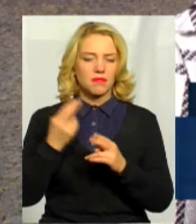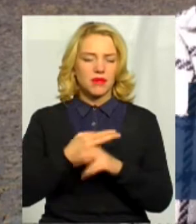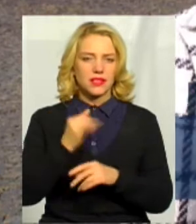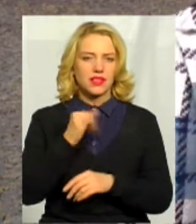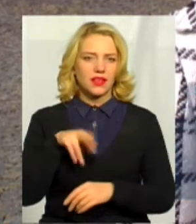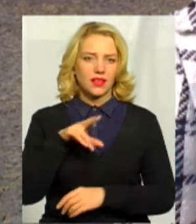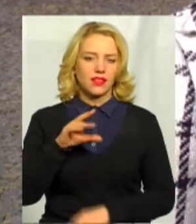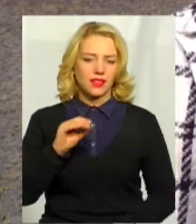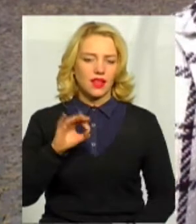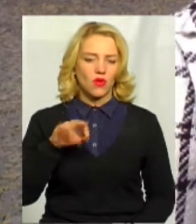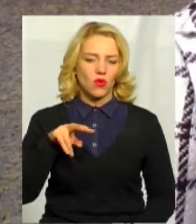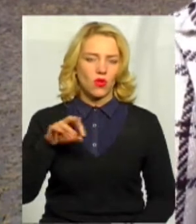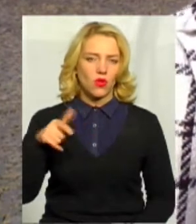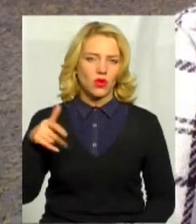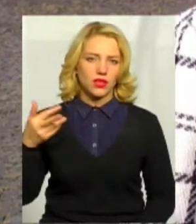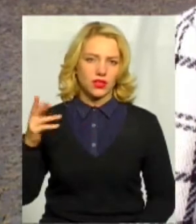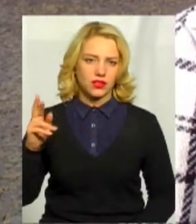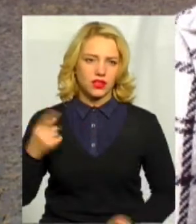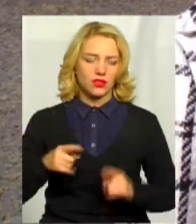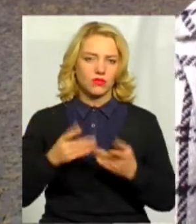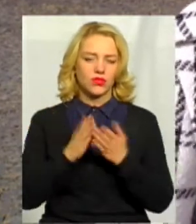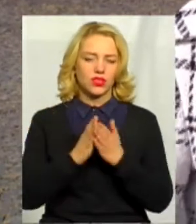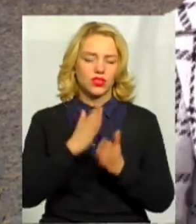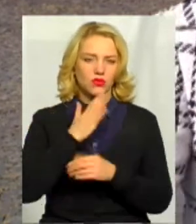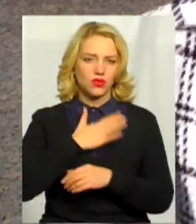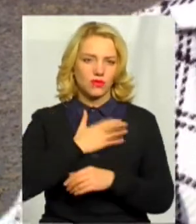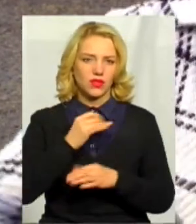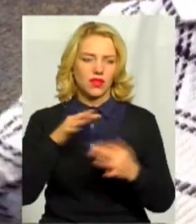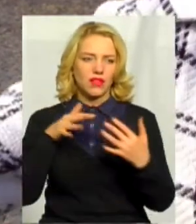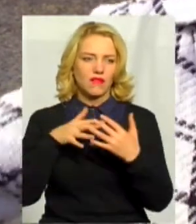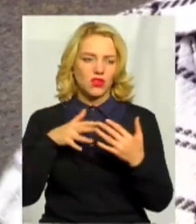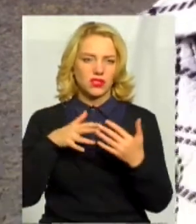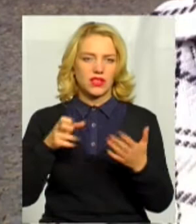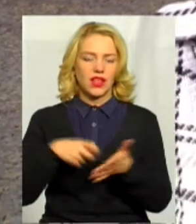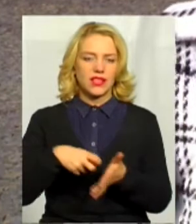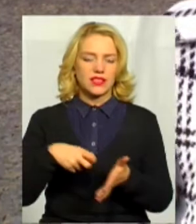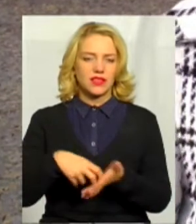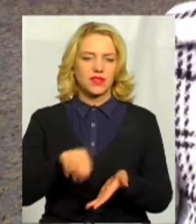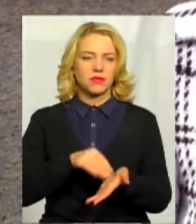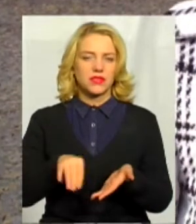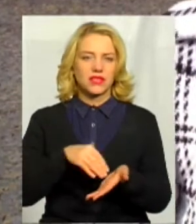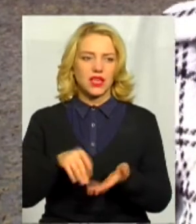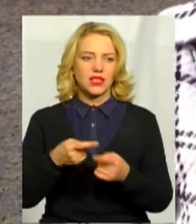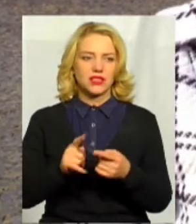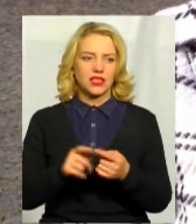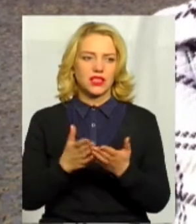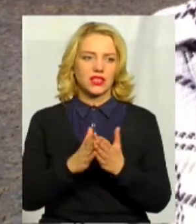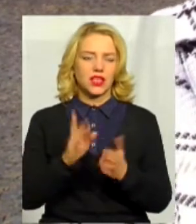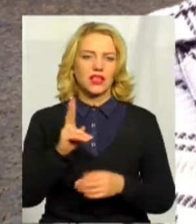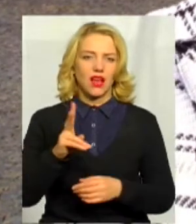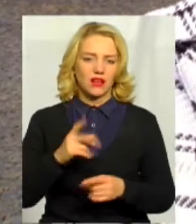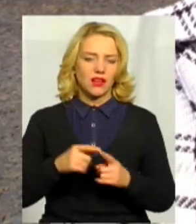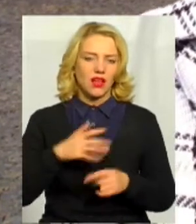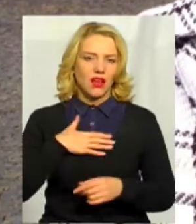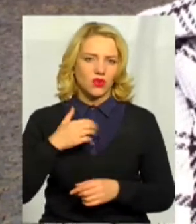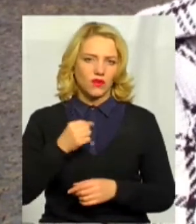що книгу його любили, на фронтах його, листівки писали з книги, як гартувалася сталь,